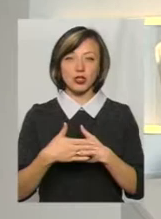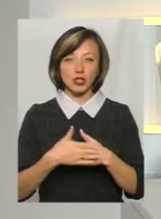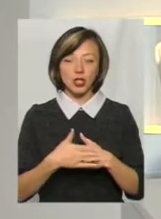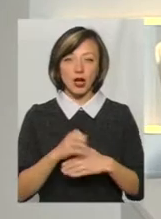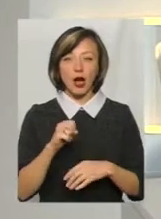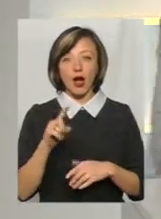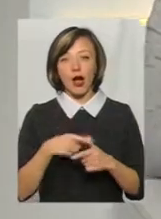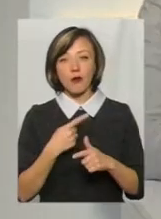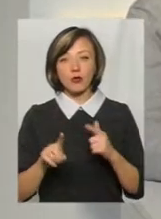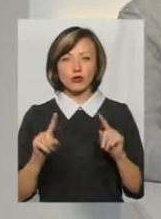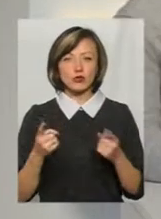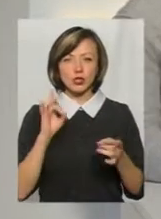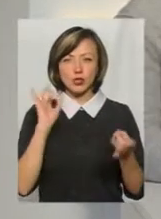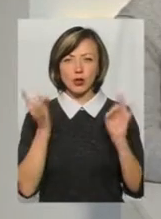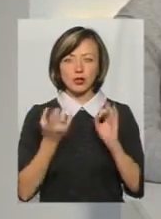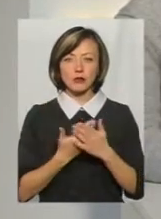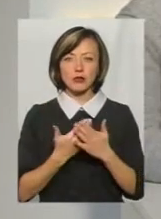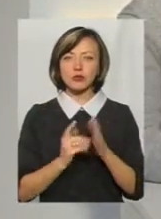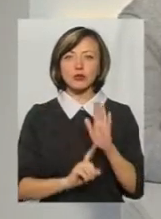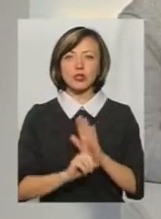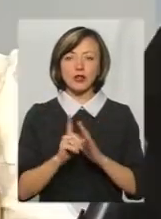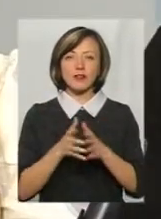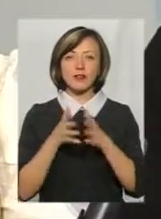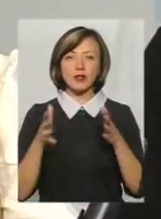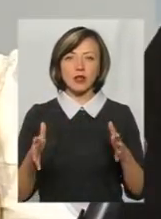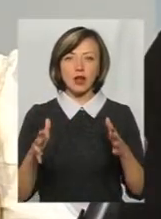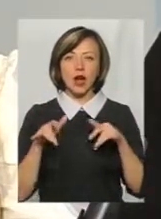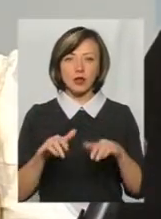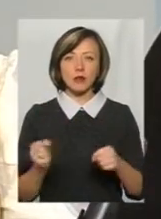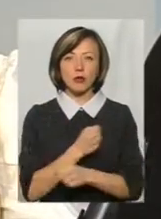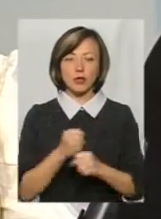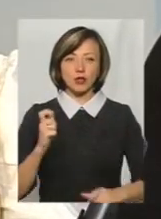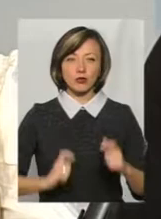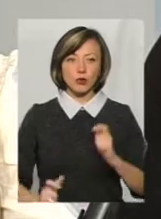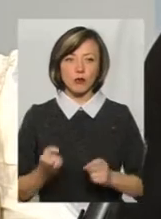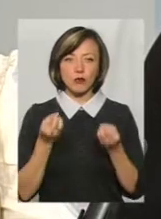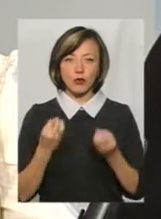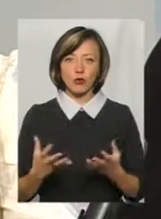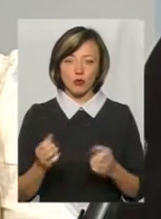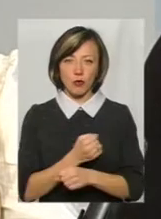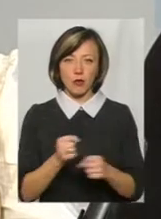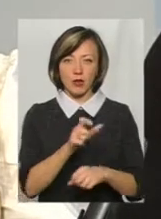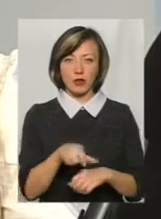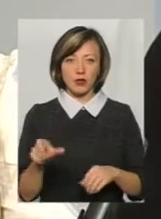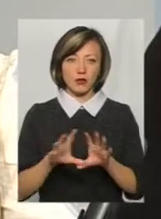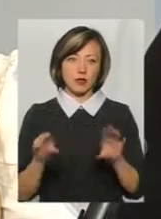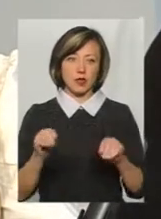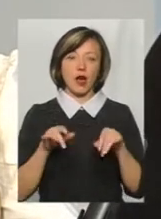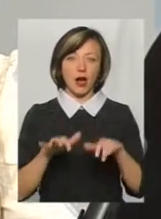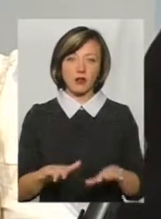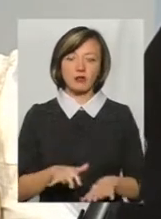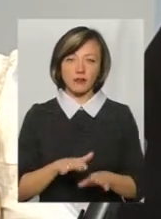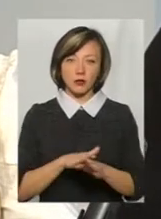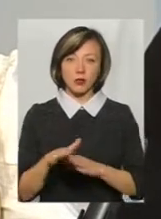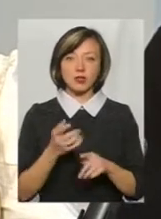Ближче, або було б дуже резонансне. З чого почалися велика акція? З побиття студентів. Це просто побили людей. І все розбурюєшся. Тут все